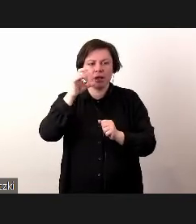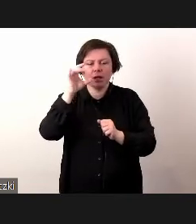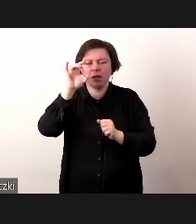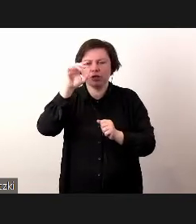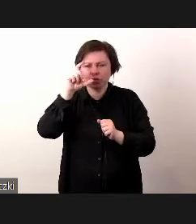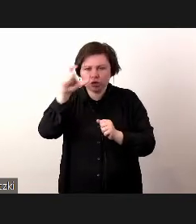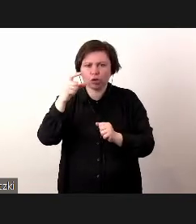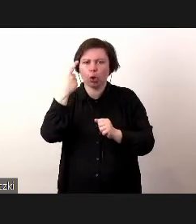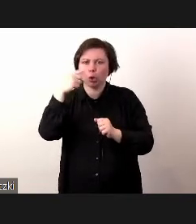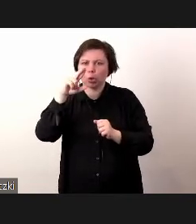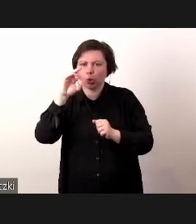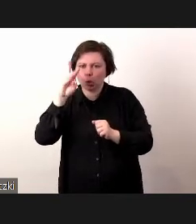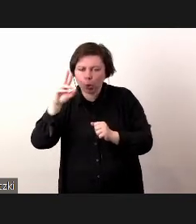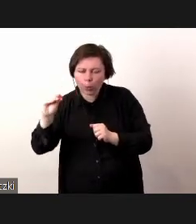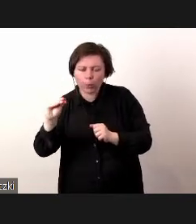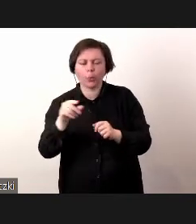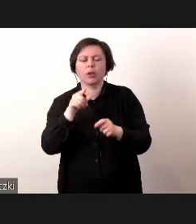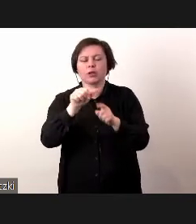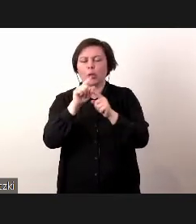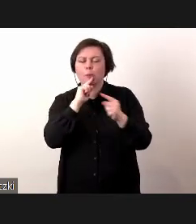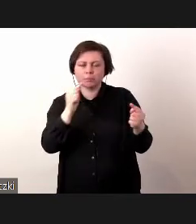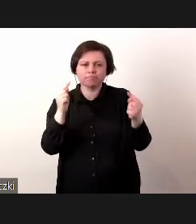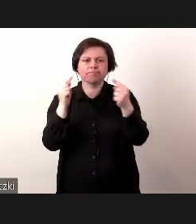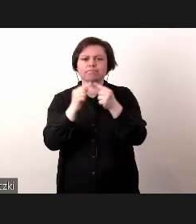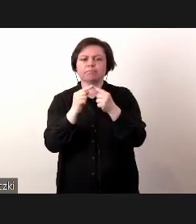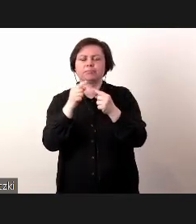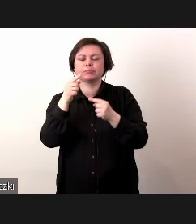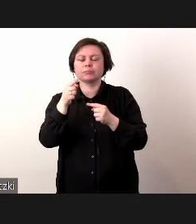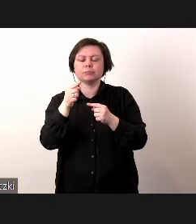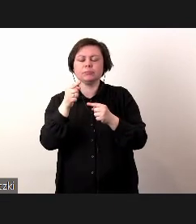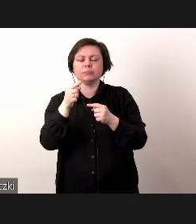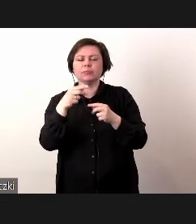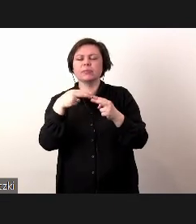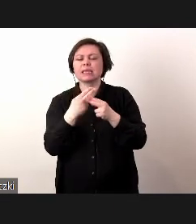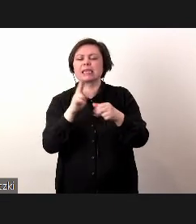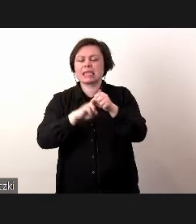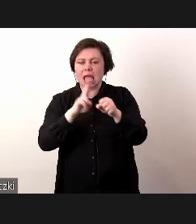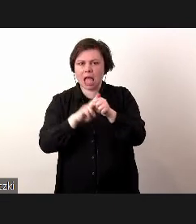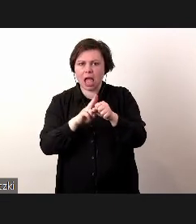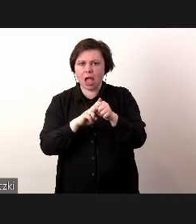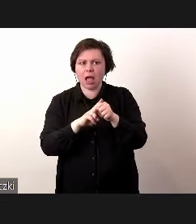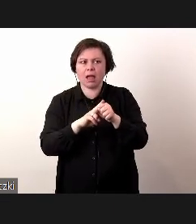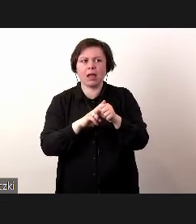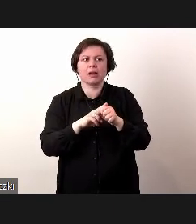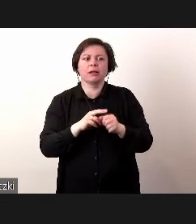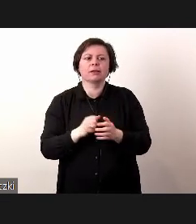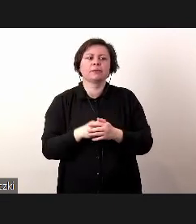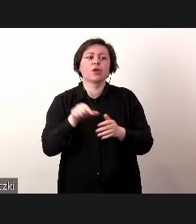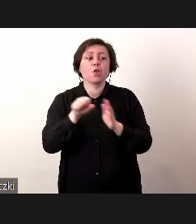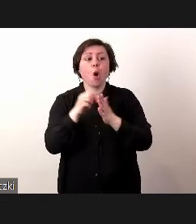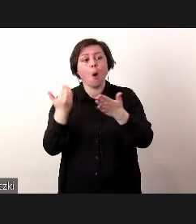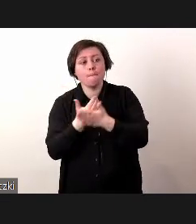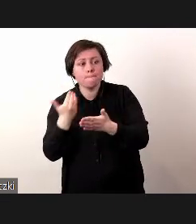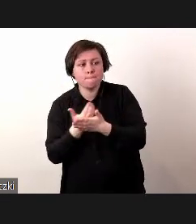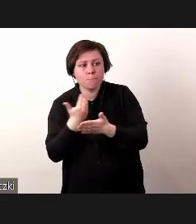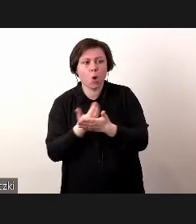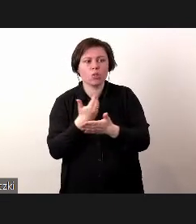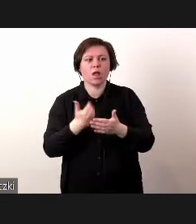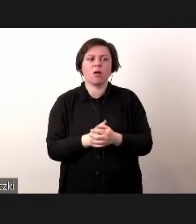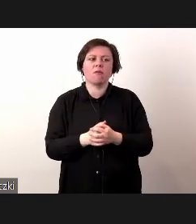cokolwiek innego, to to jest właśnie też odpowiednik narzędzi typowo SysML, UML do modelowania,